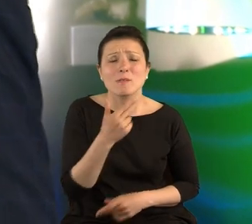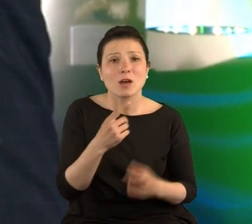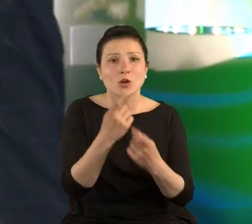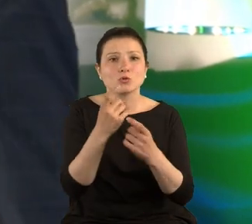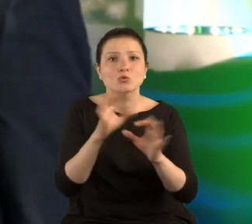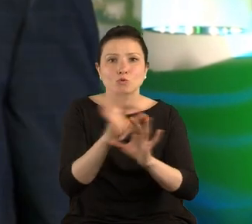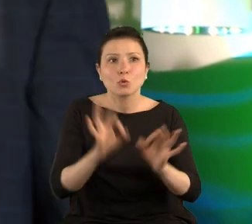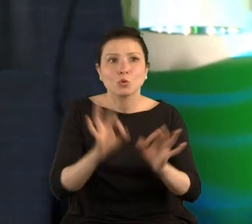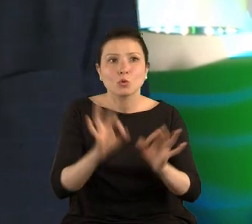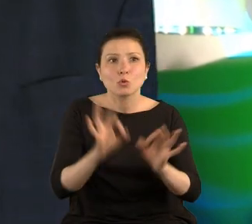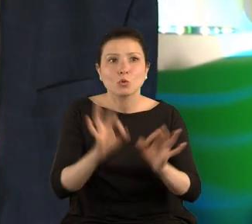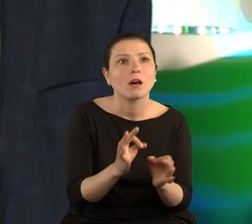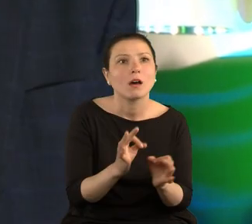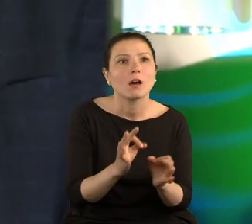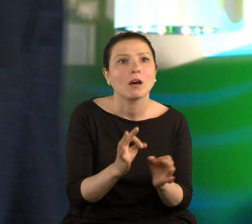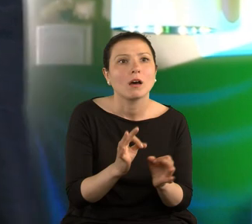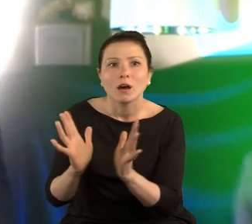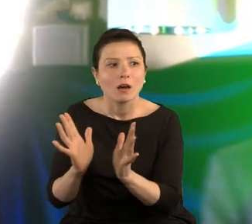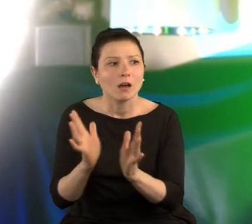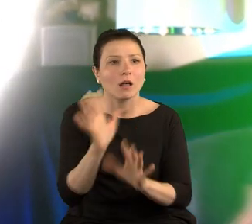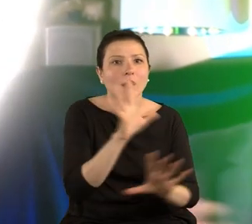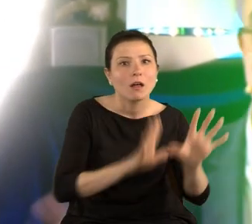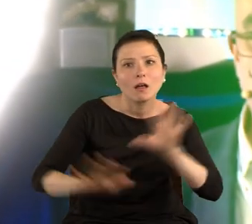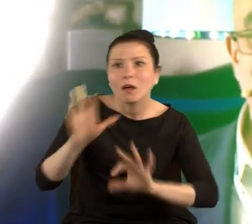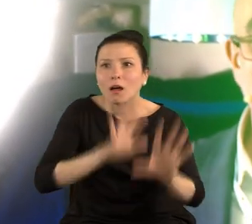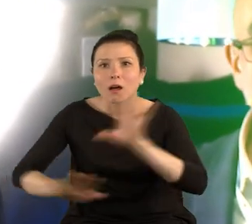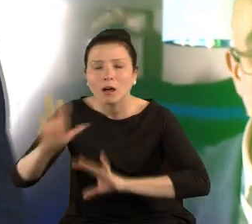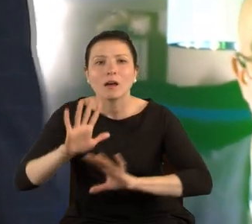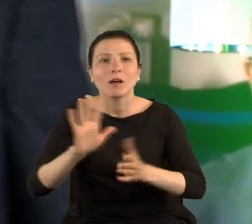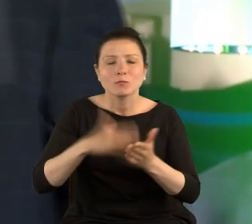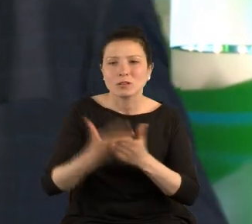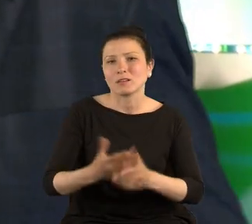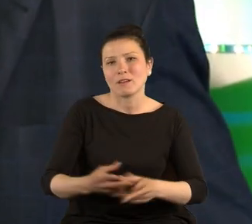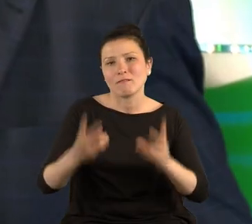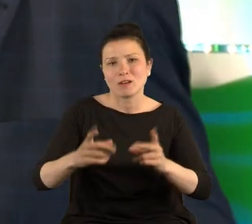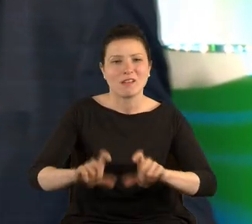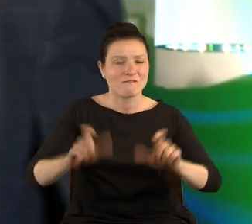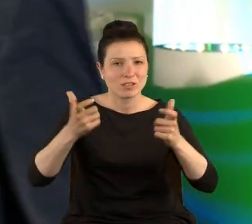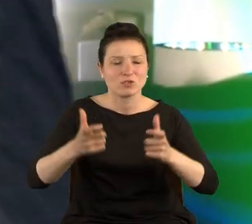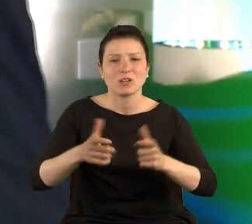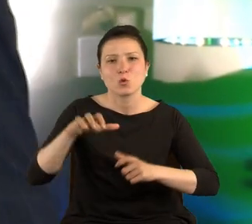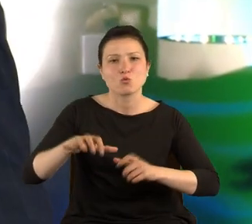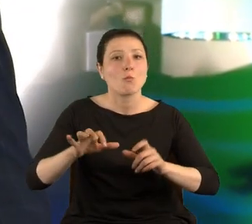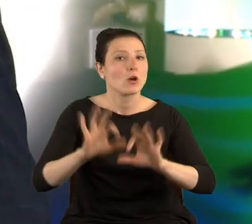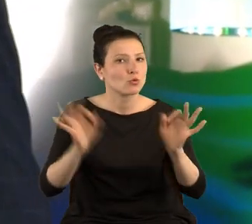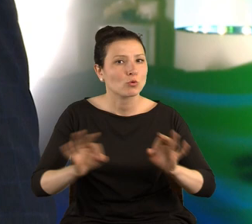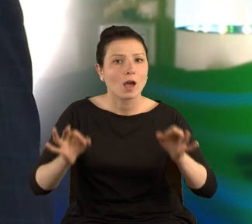w fast foodzie na wielkich wydarzeniach sztuki współczesnej i w wielkich muzeach